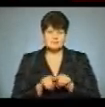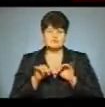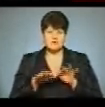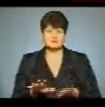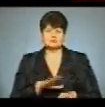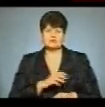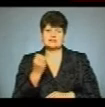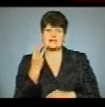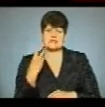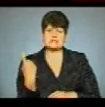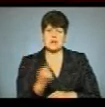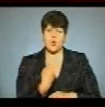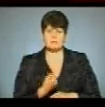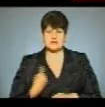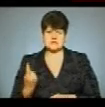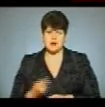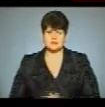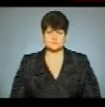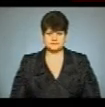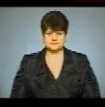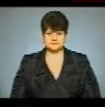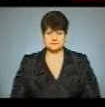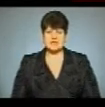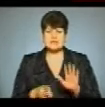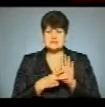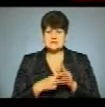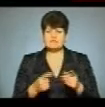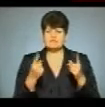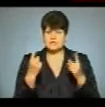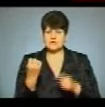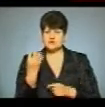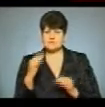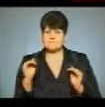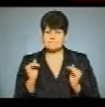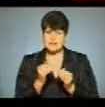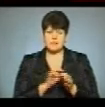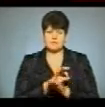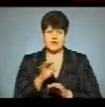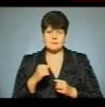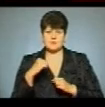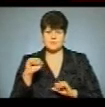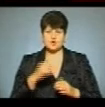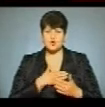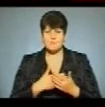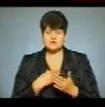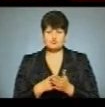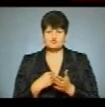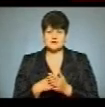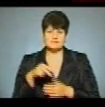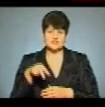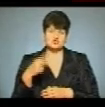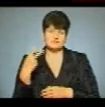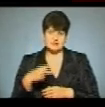в 13 областях. Сім великих та 14 малих проєктів-переможців громадського бюджету 2020